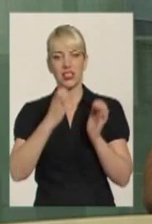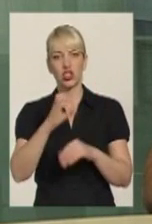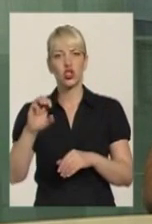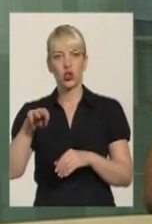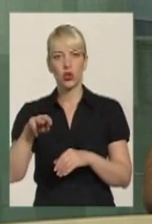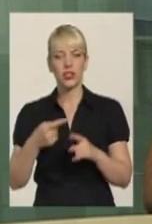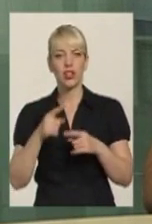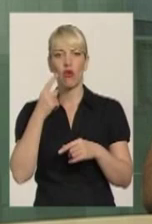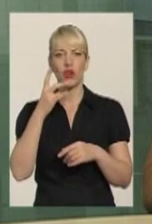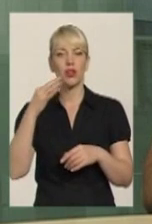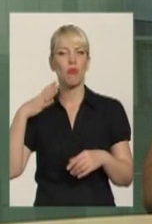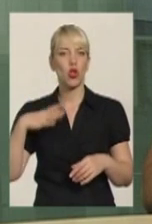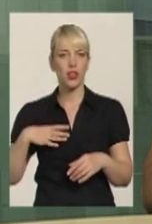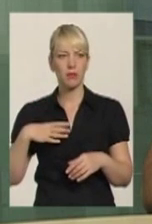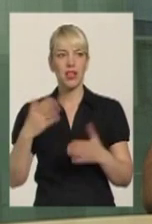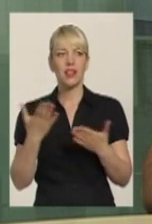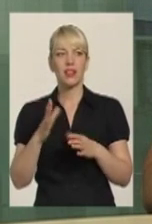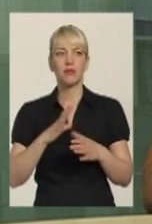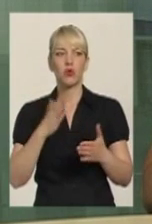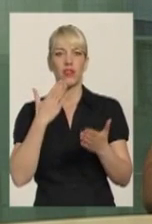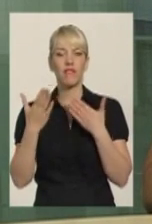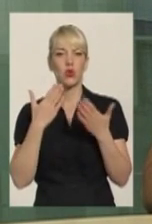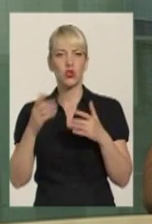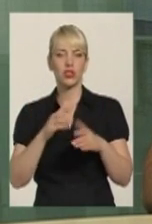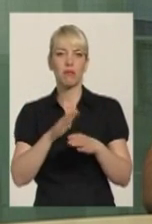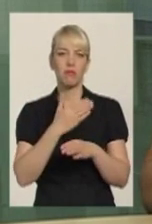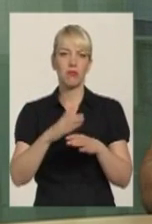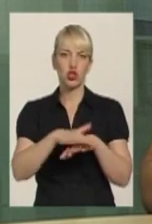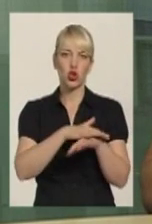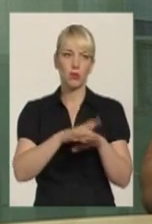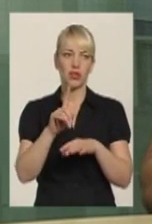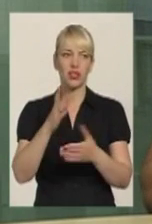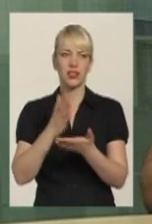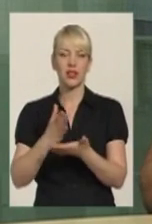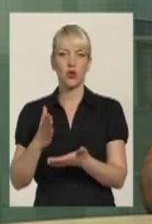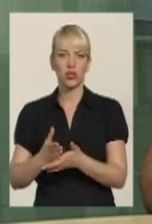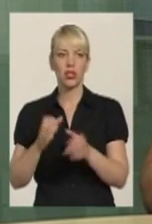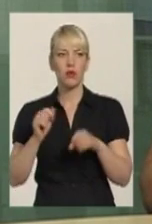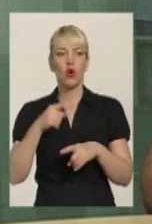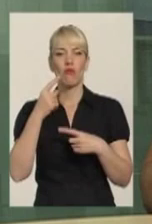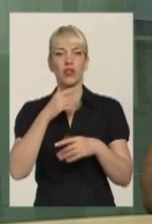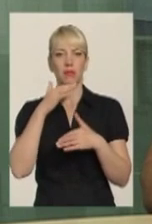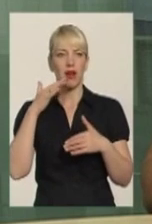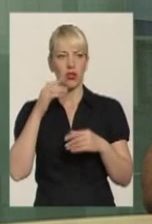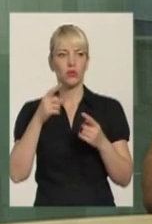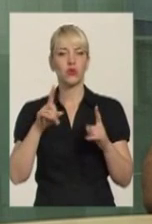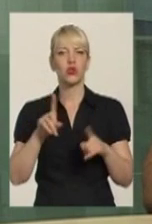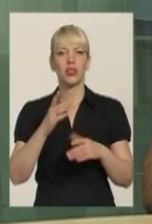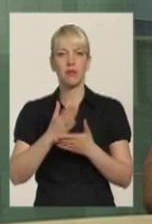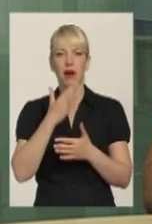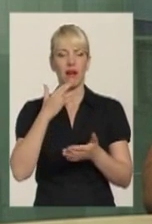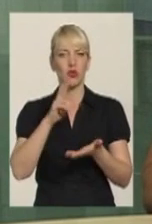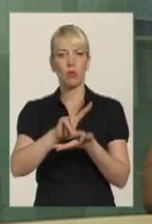говорити про терпимість, які були відношені між громадами, які тут знаходилися, можна говорити багато. Тому що є багато